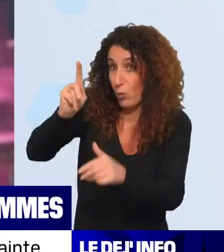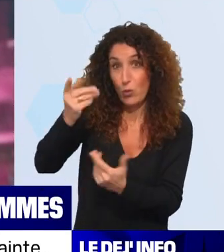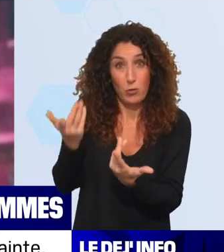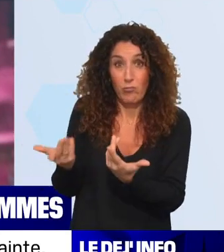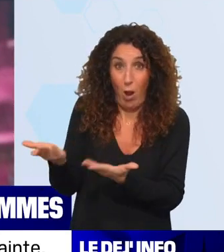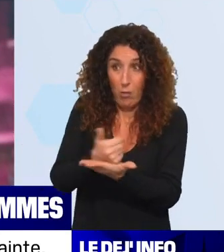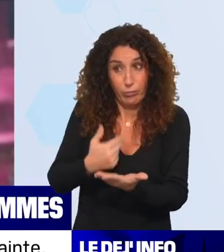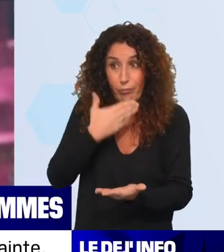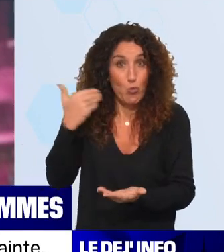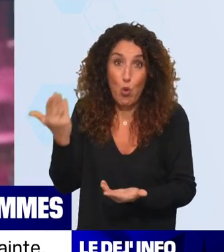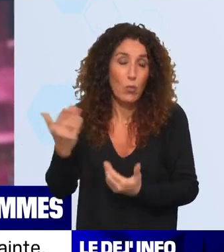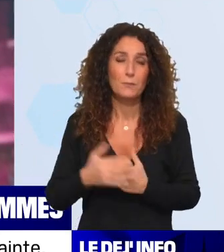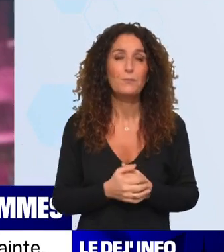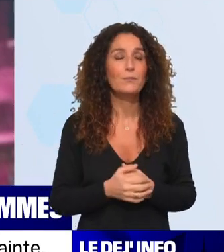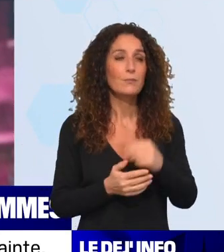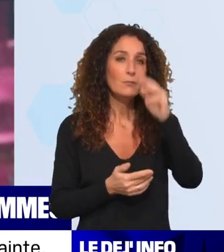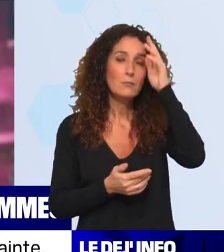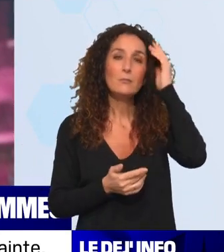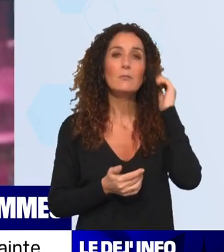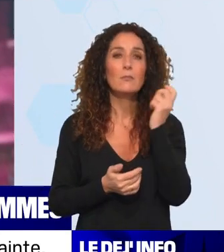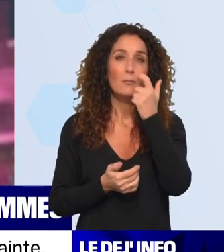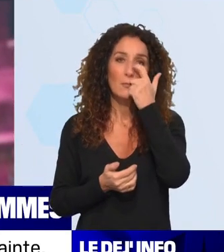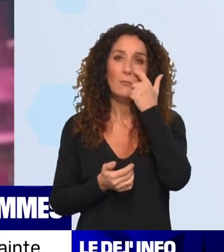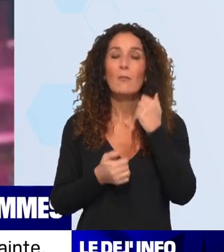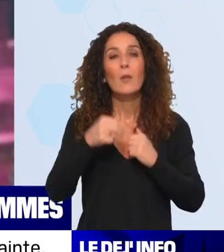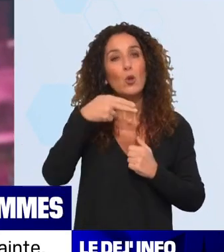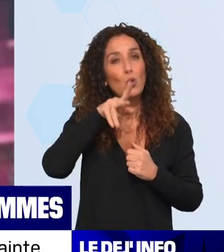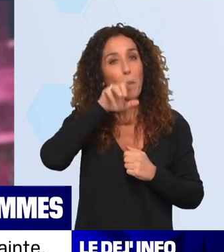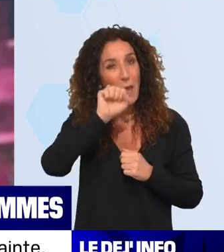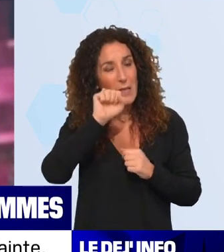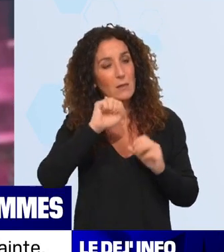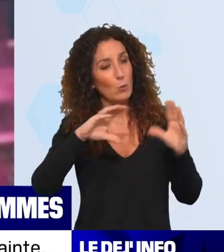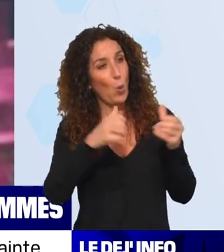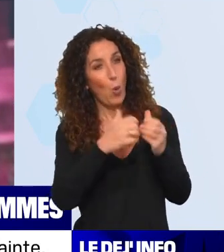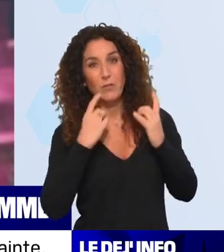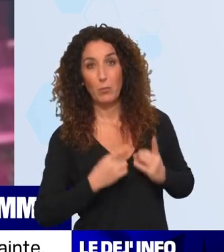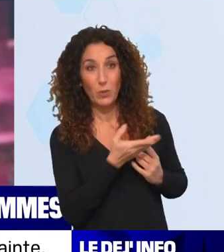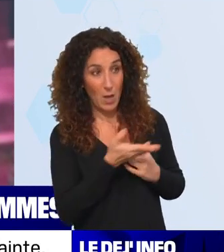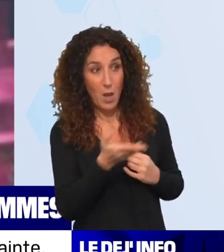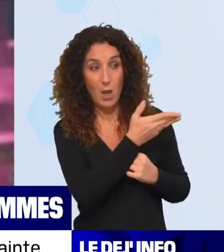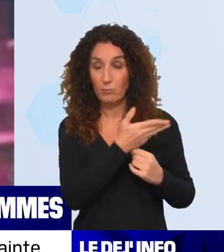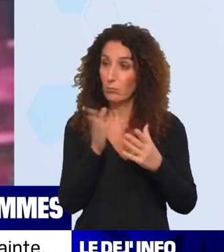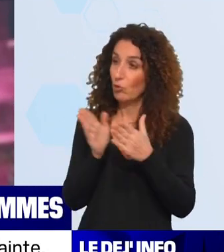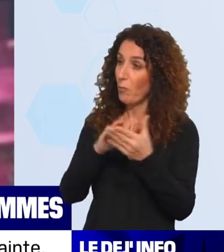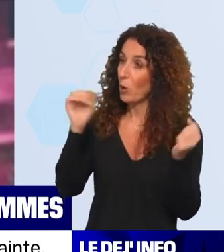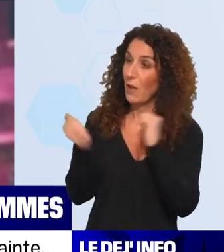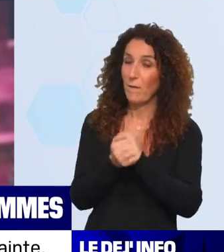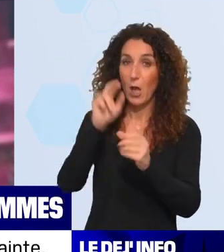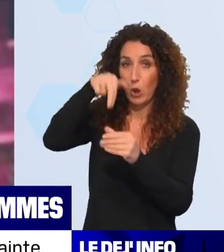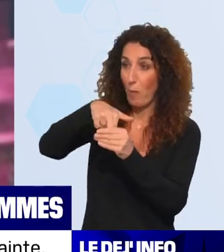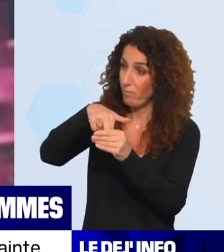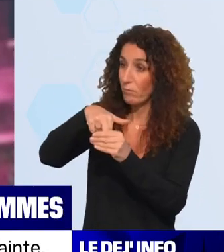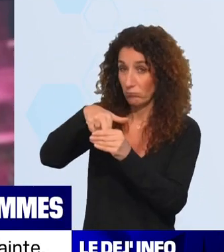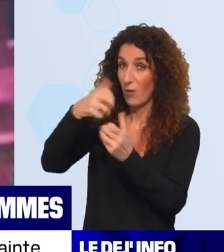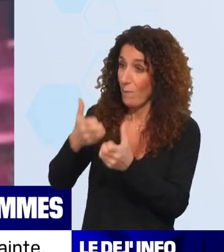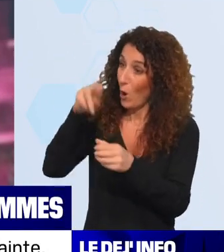ensemble, puisque le groupe parlementaire de la NUPES va déposer une demande de référendum, la motion référendaire qui sera